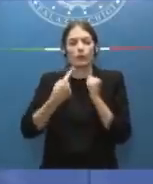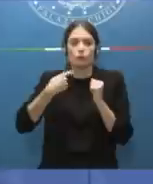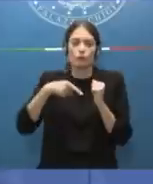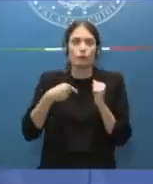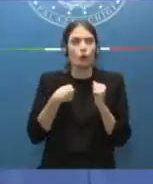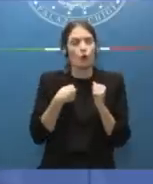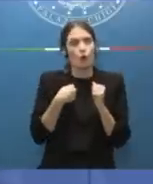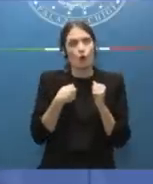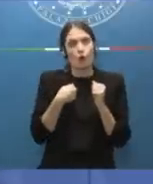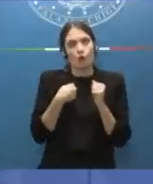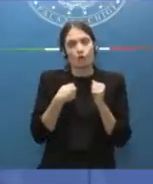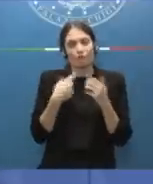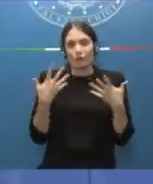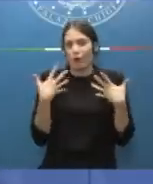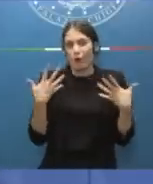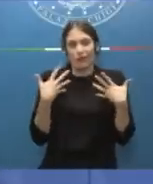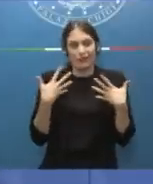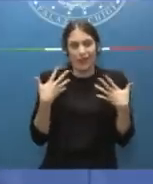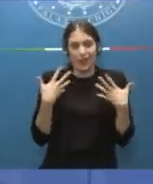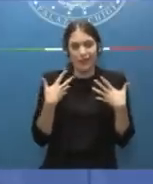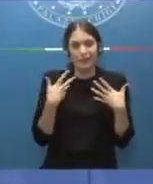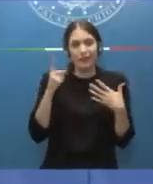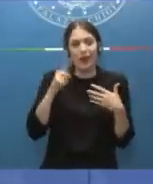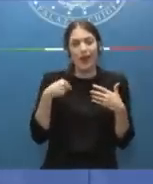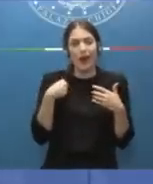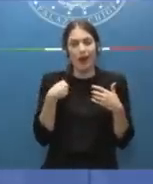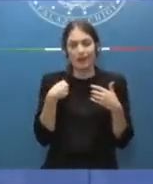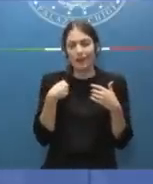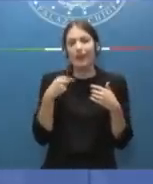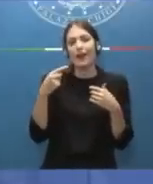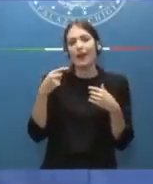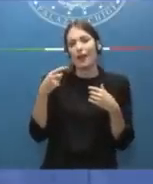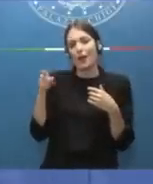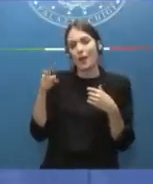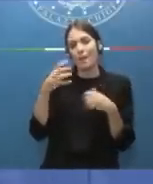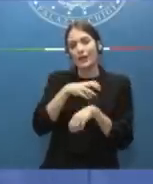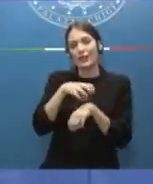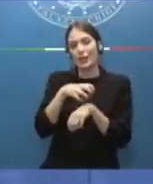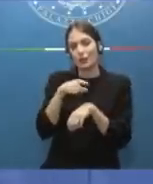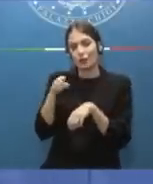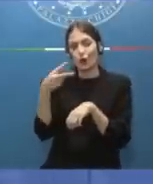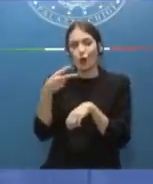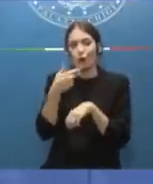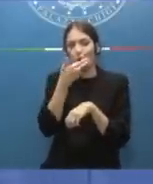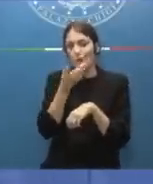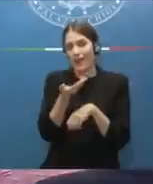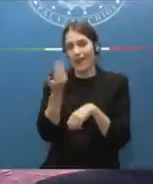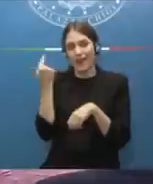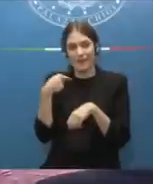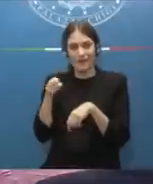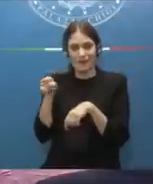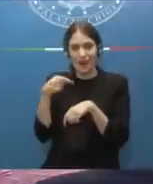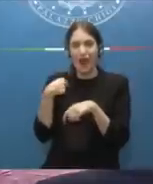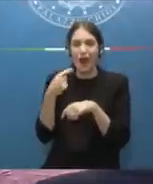molto contenta, come vedete ho anche tolto il bavaglio al Ministro Nordio che gli avevo messo nei giorni passati, ho letto sulla stampa,